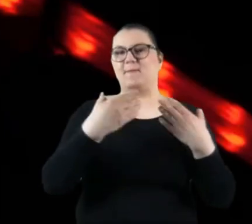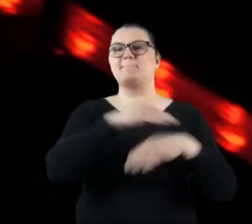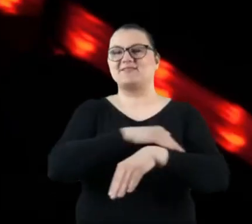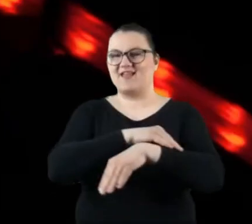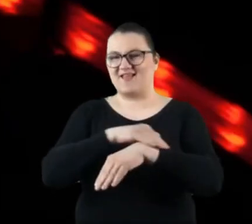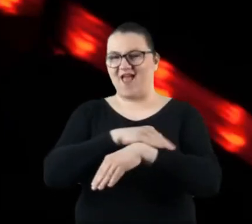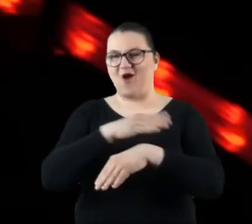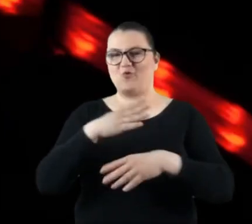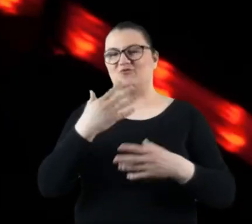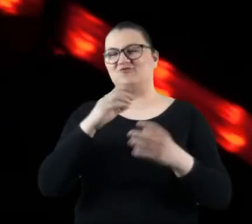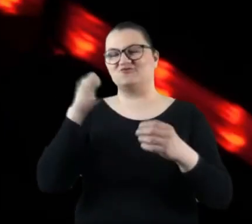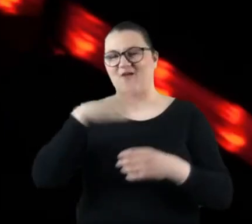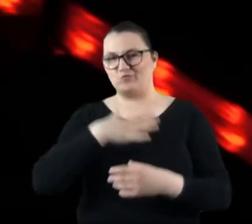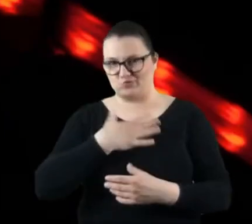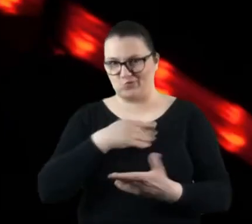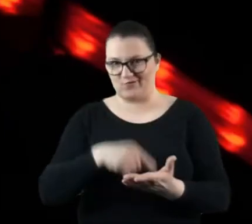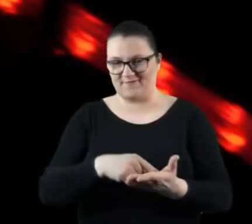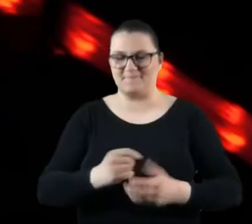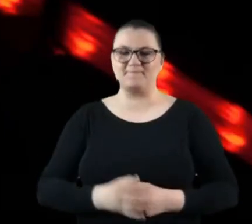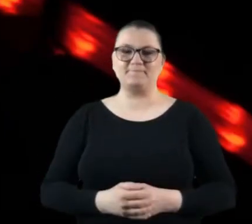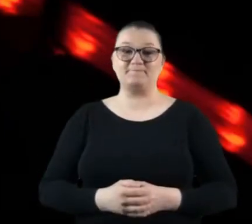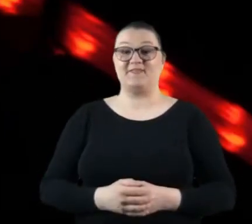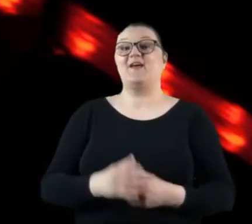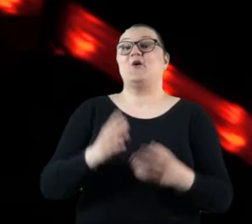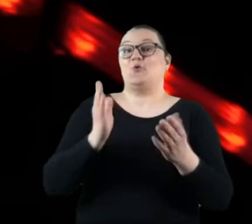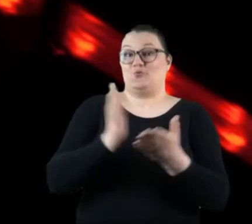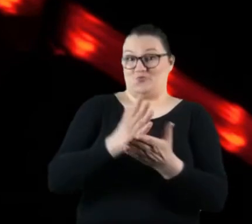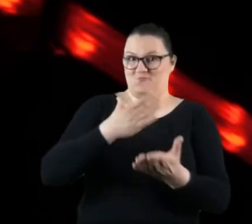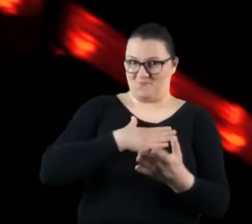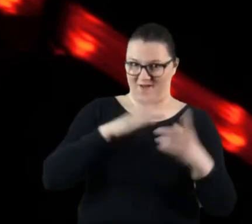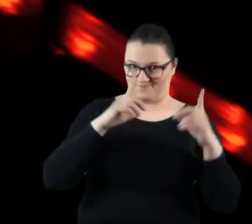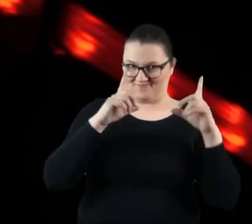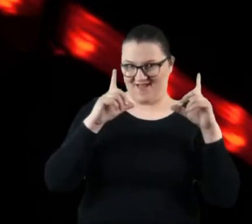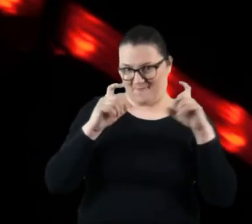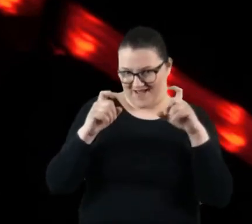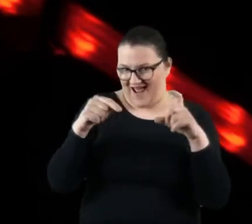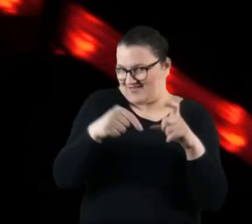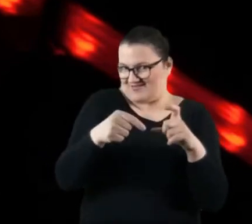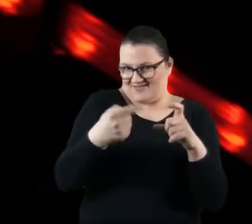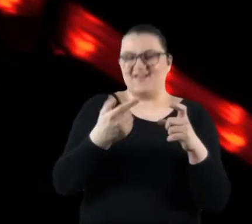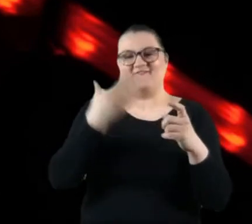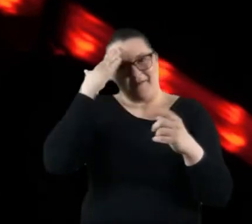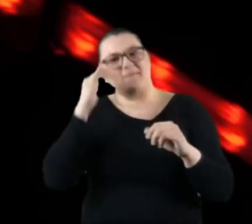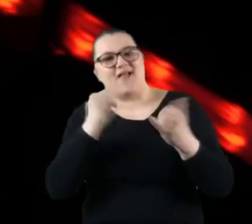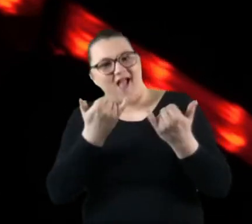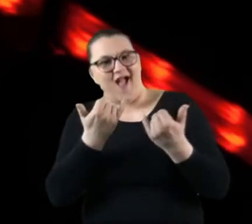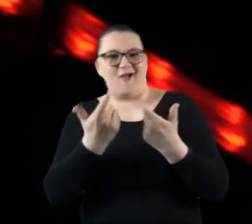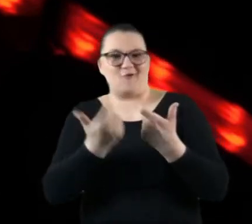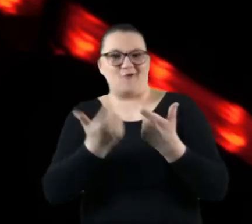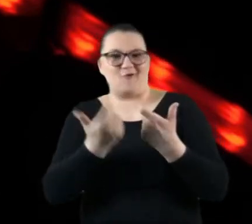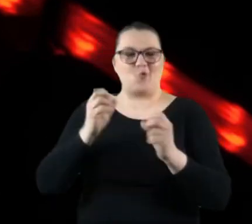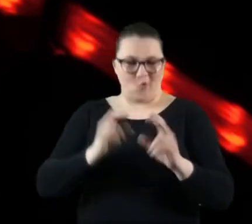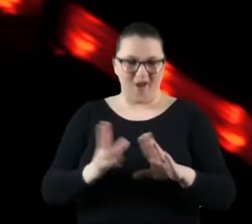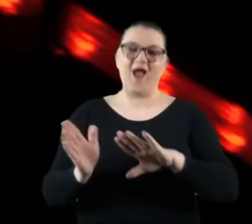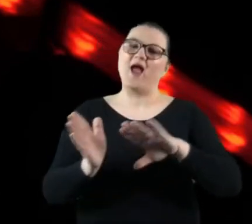Tak więc mamy już nasz aparat, wiemy, jak robić zdjęcia, ale co dalej? Gdybyśmy otworzyli